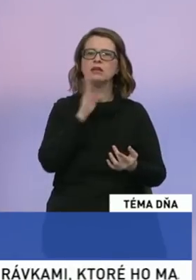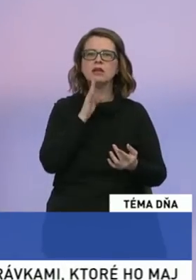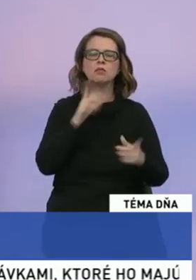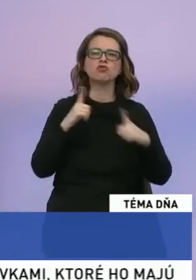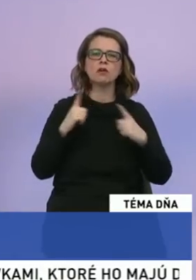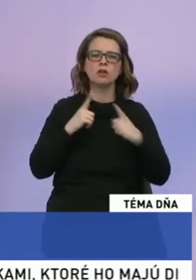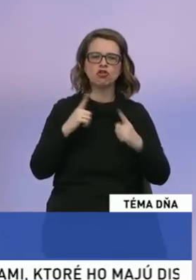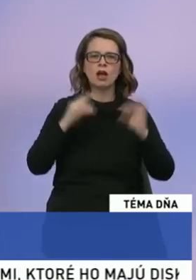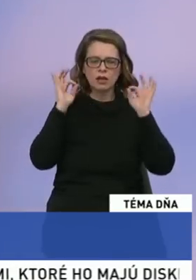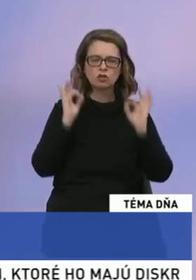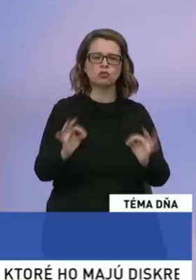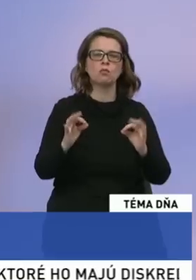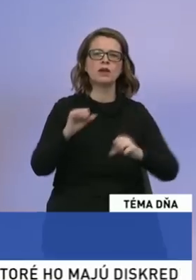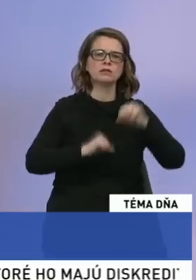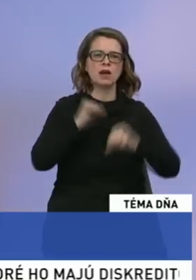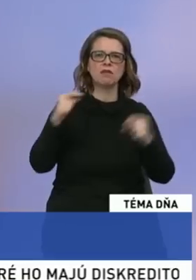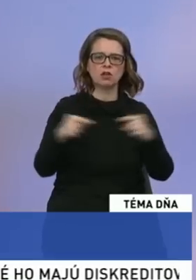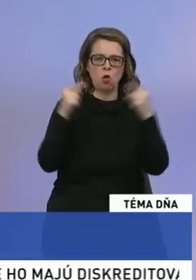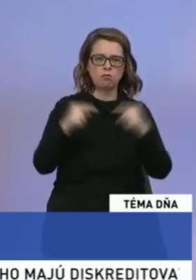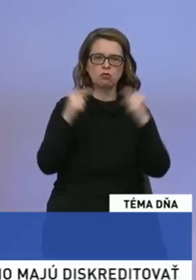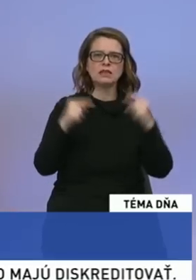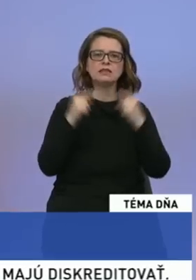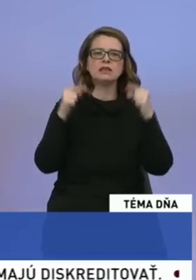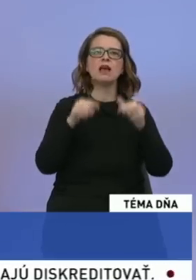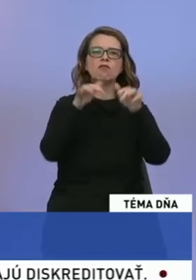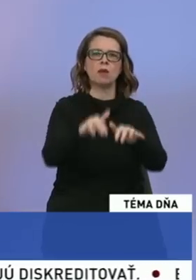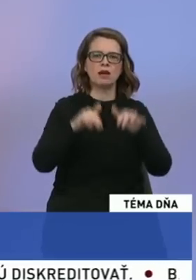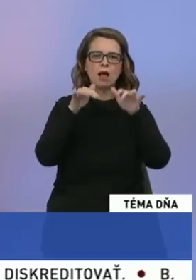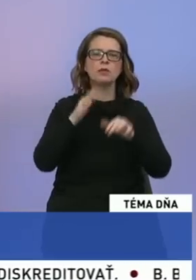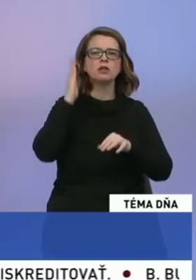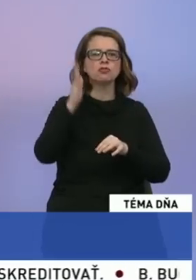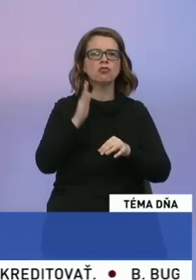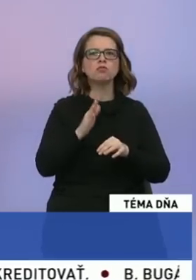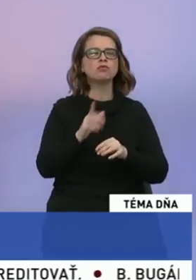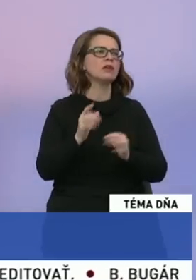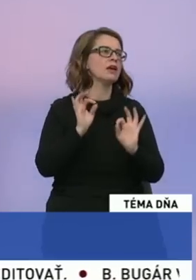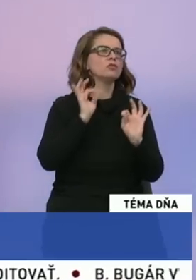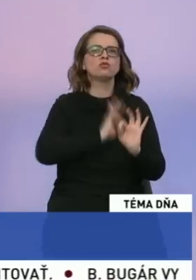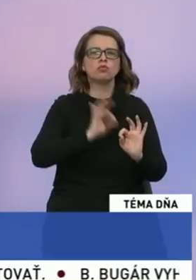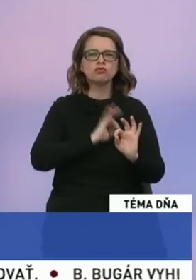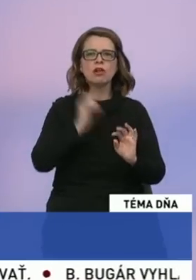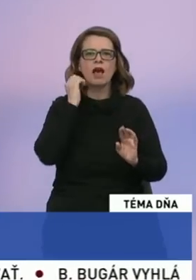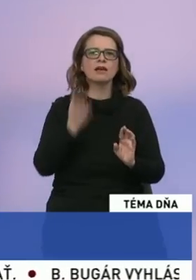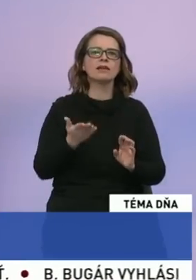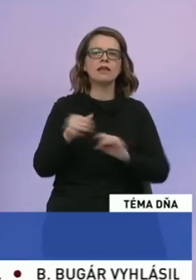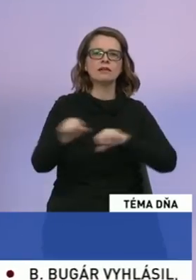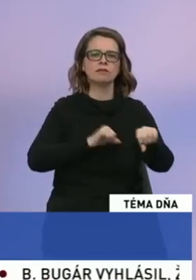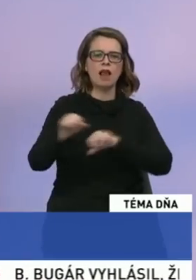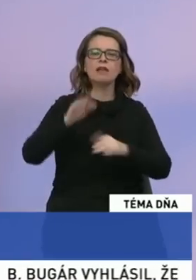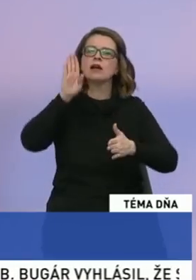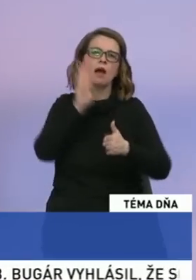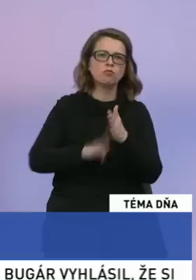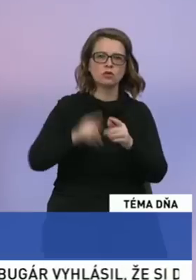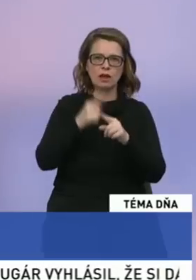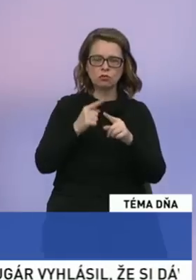dobrú reakciu opozície, ktorá je v parlamente, že bude kvetnata, alebo nejmaka, keď vláda na poslednú